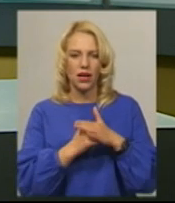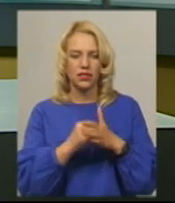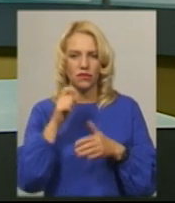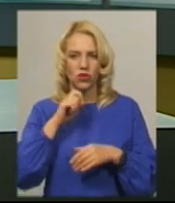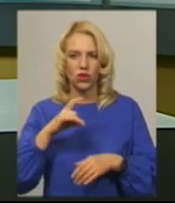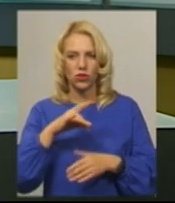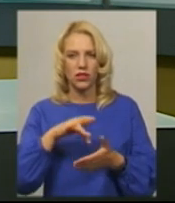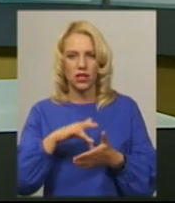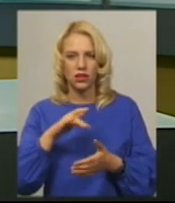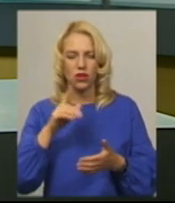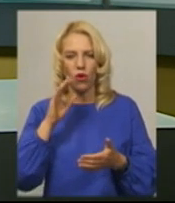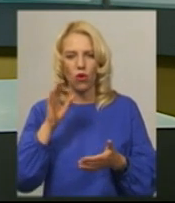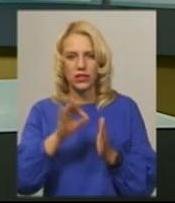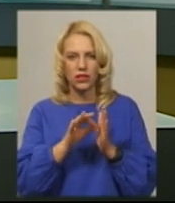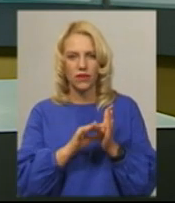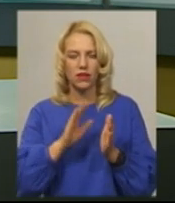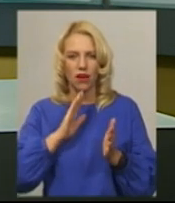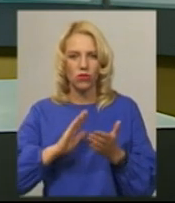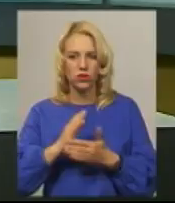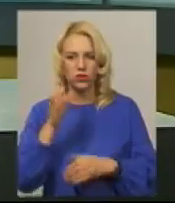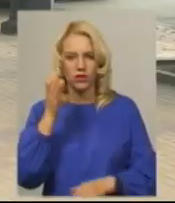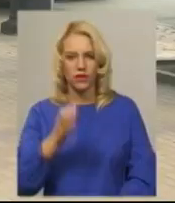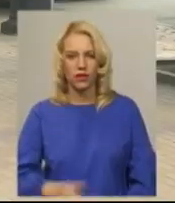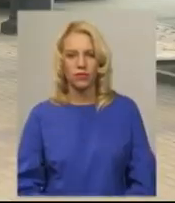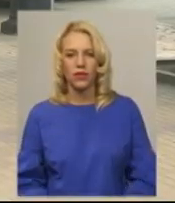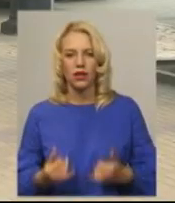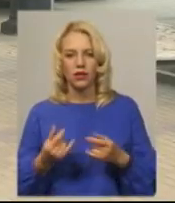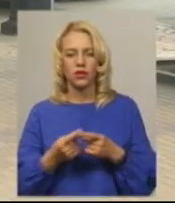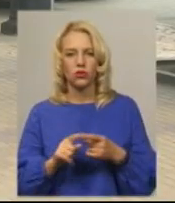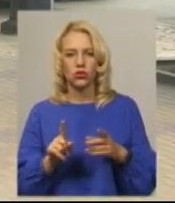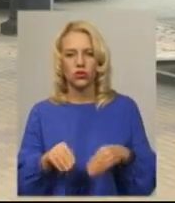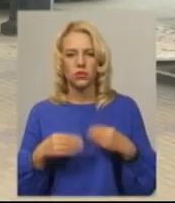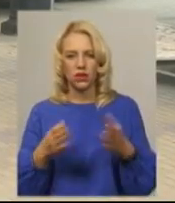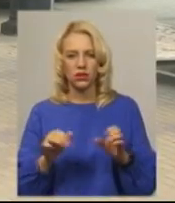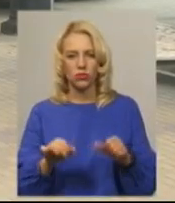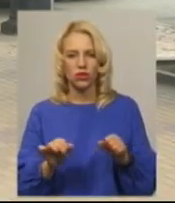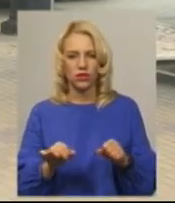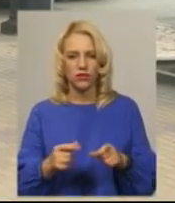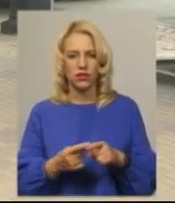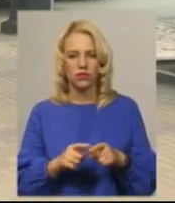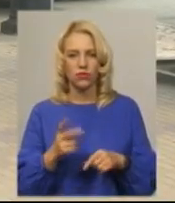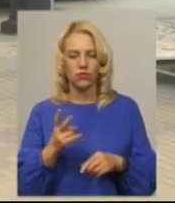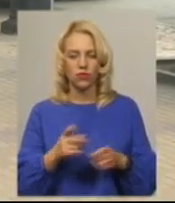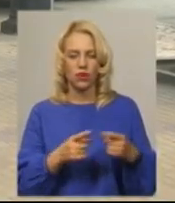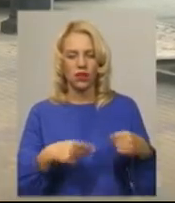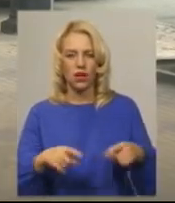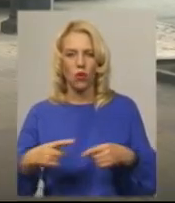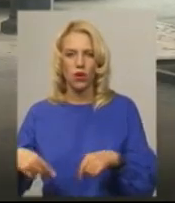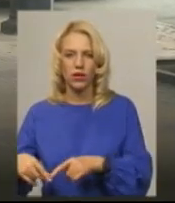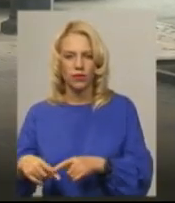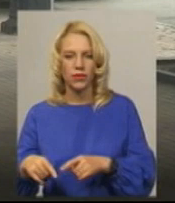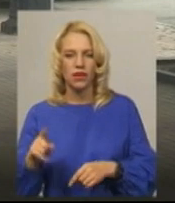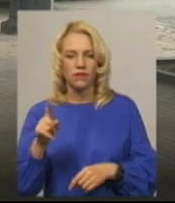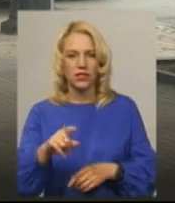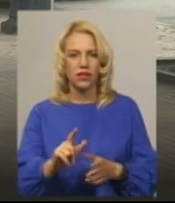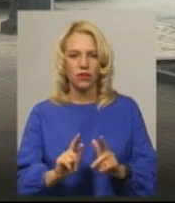оцінювання якості освіти, додає Ірина Ковальчук. Для того, щоб дати можливість цим двом категоріям все ж таки